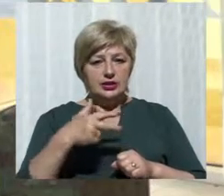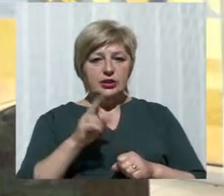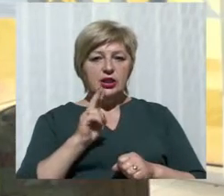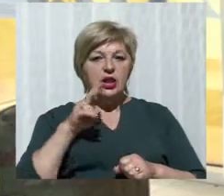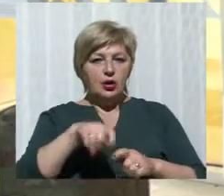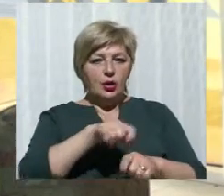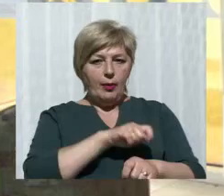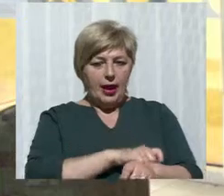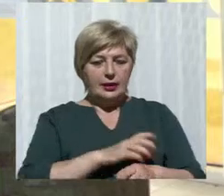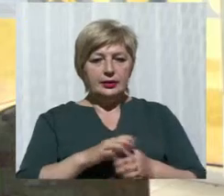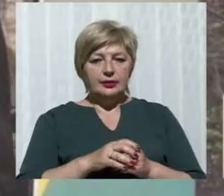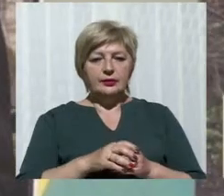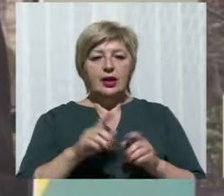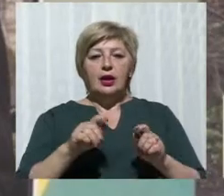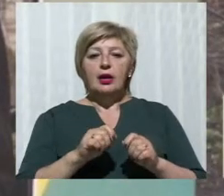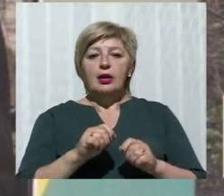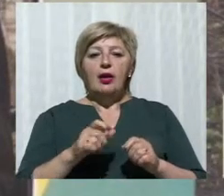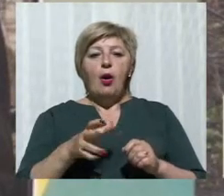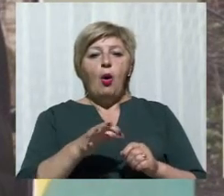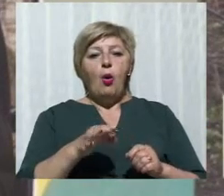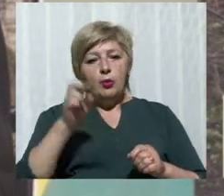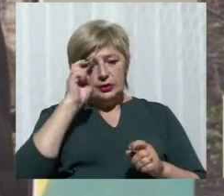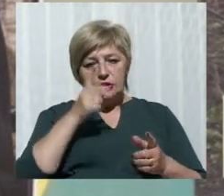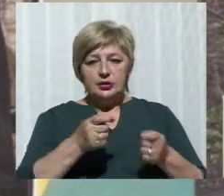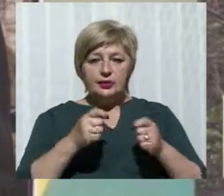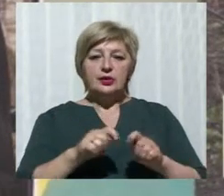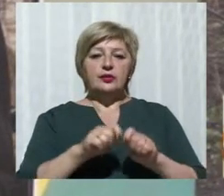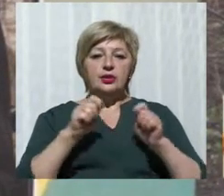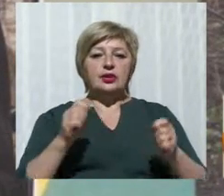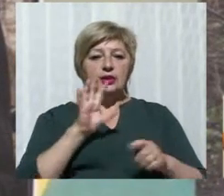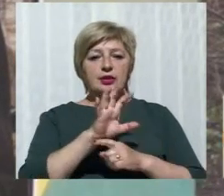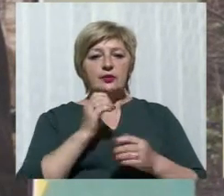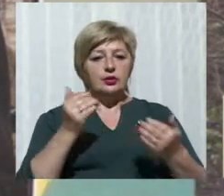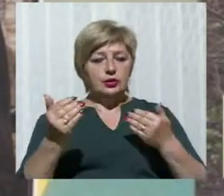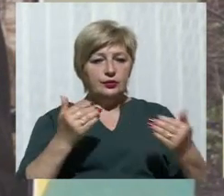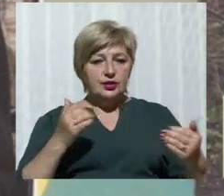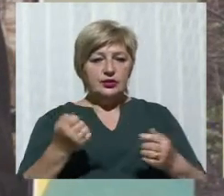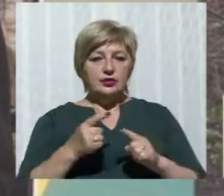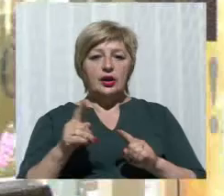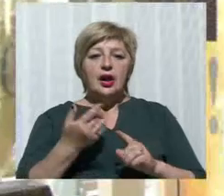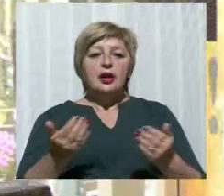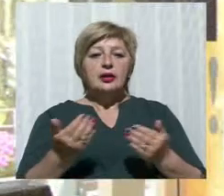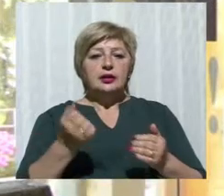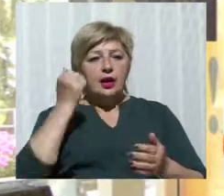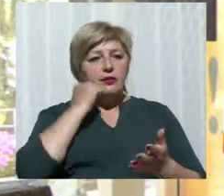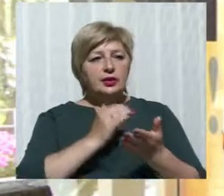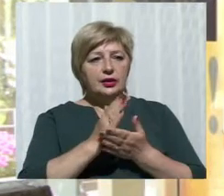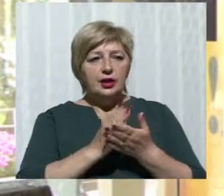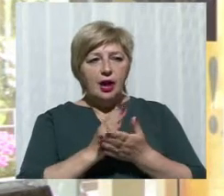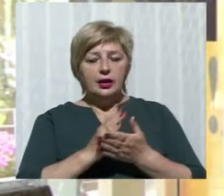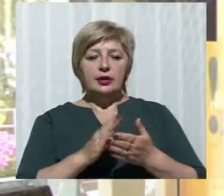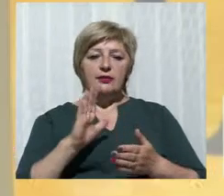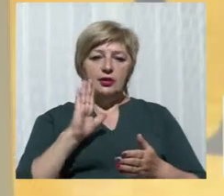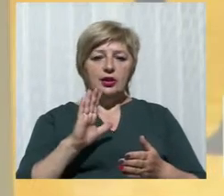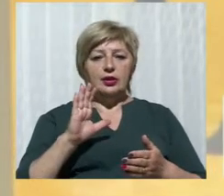В облдержадміністрації відкрили фотовиставку, де на світлинах зображені ветерани Другої світової війни разом із ветеранами АТО